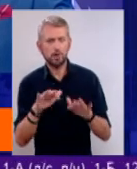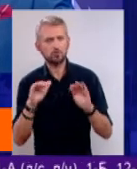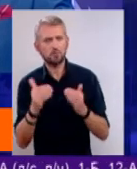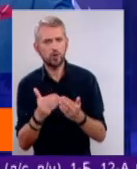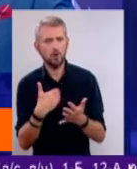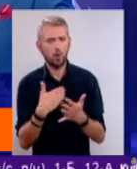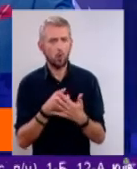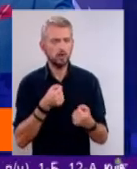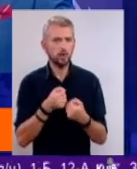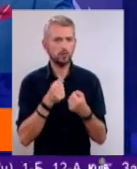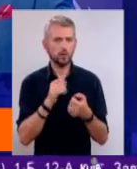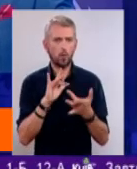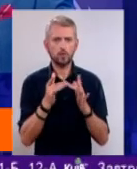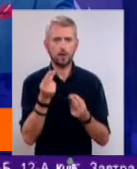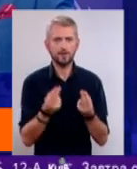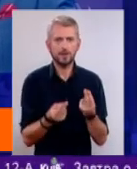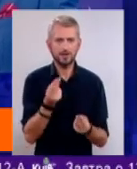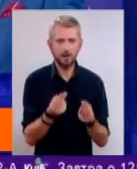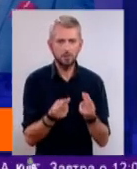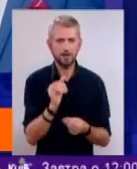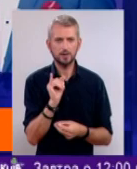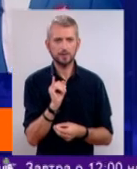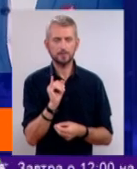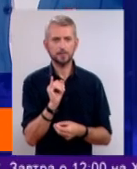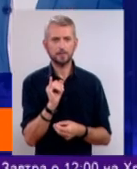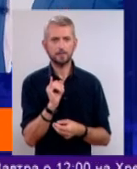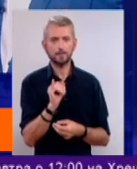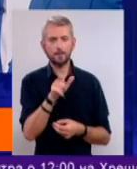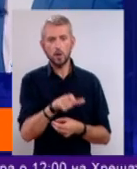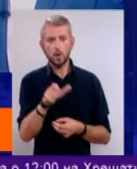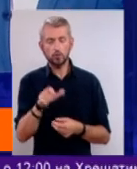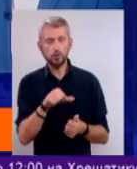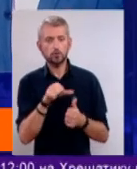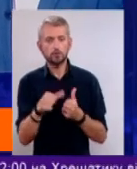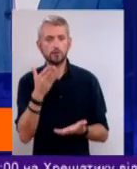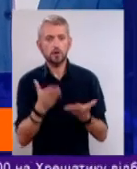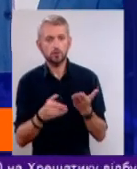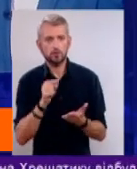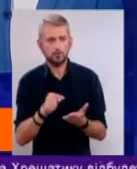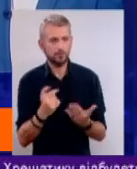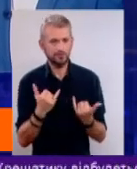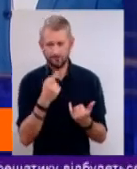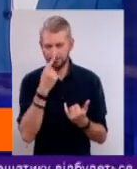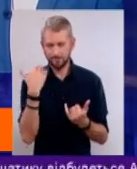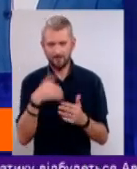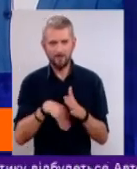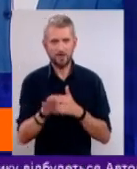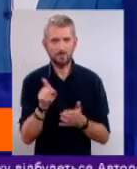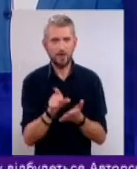стикаються з онлайн-іграми, і люди, особливо, якщо вони вийшли на пенсію,